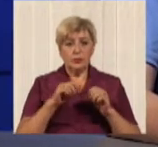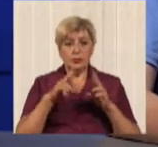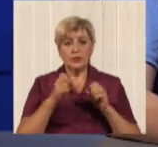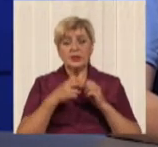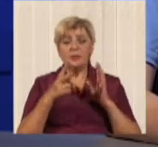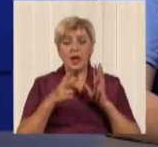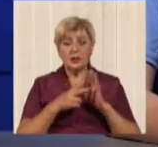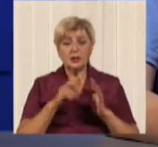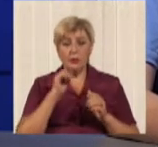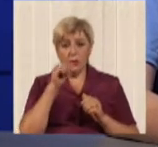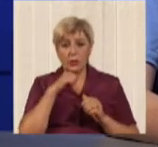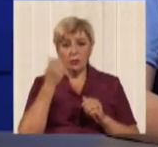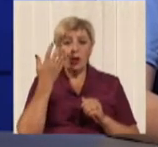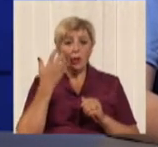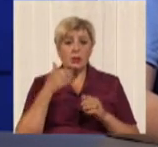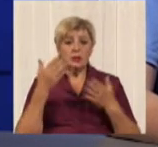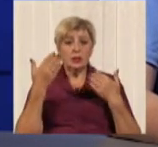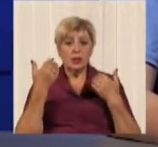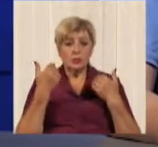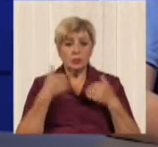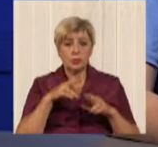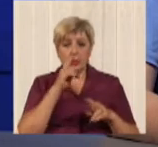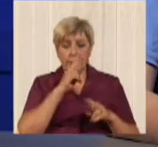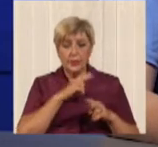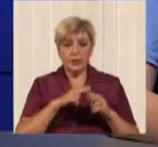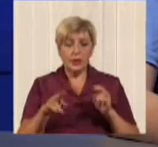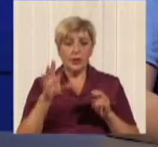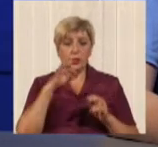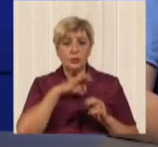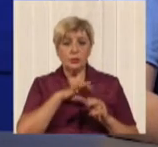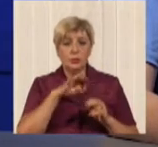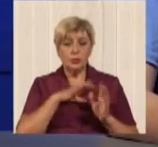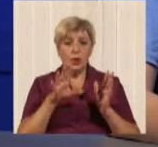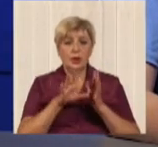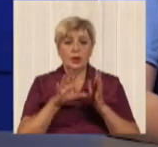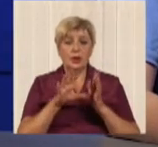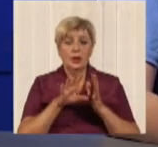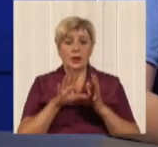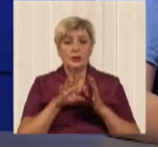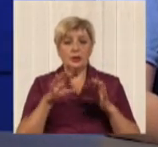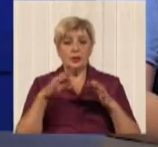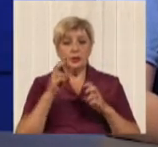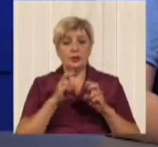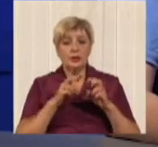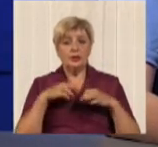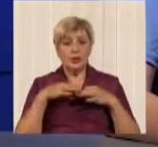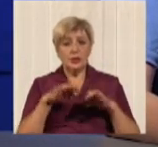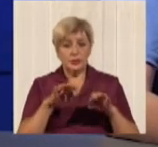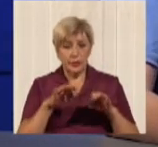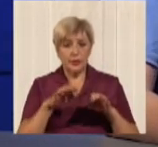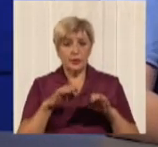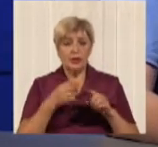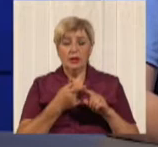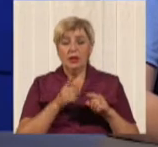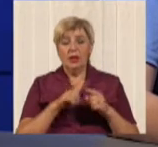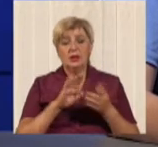році, коли вже потеряв льготу комунальний предприєкт електротранспорт по оплаті за електроенергию, це стало ситуацією вже просто